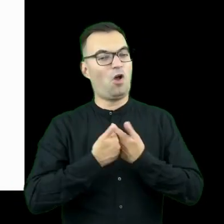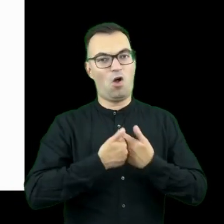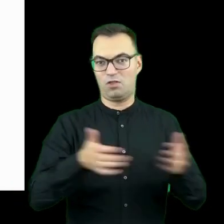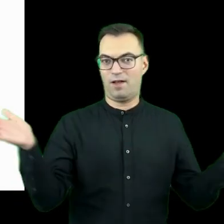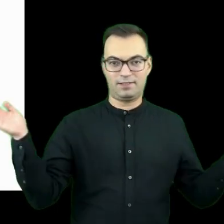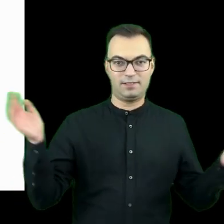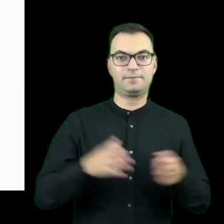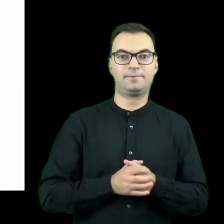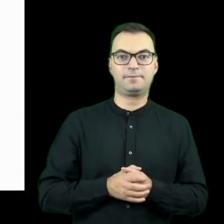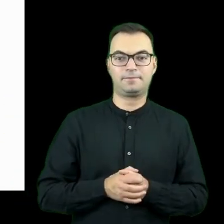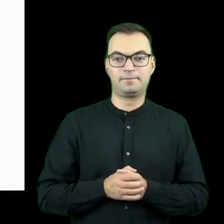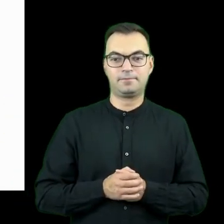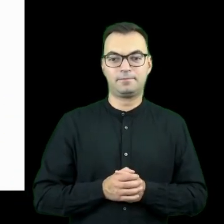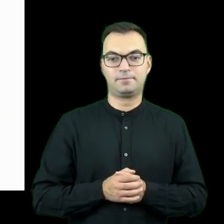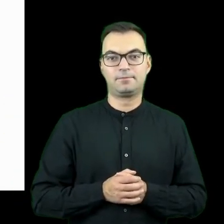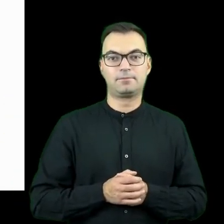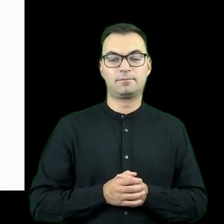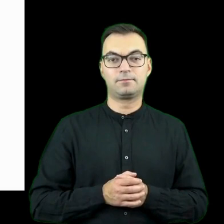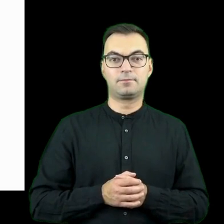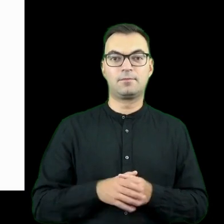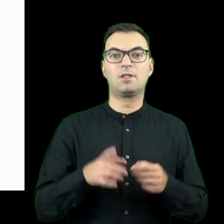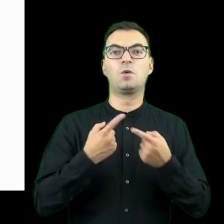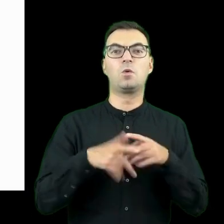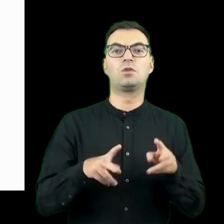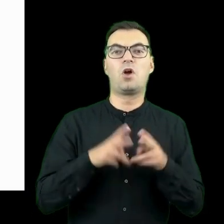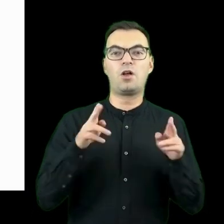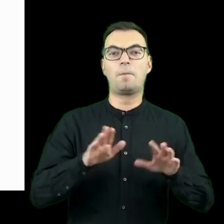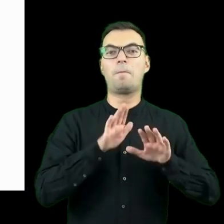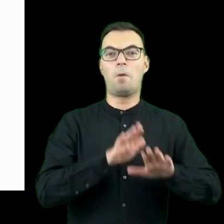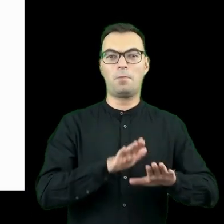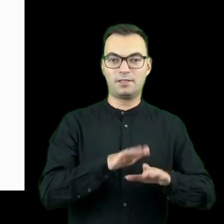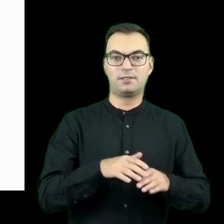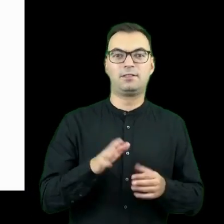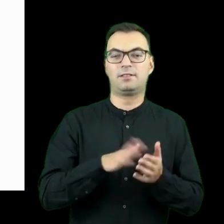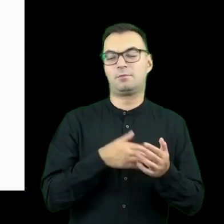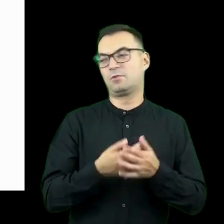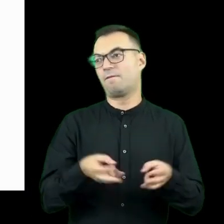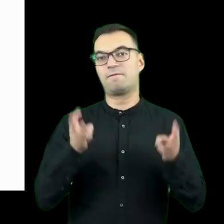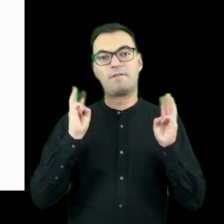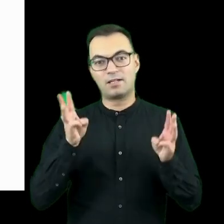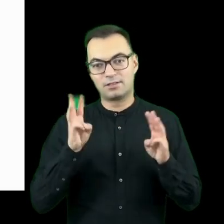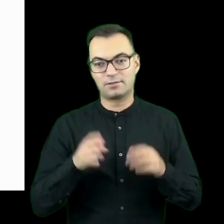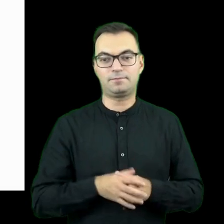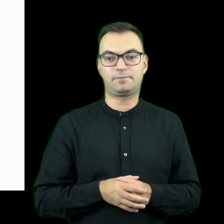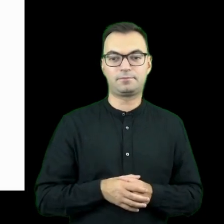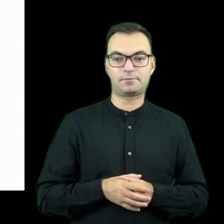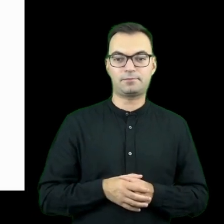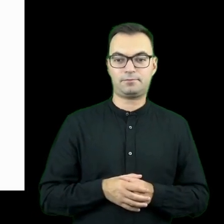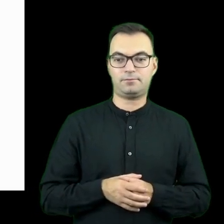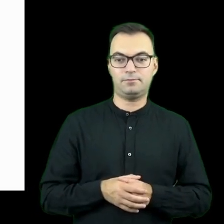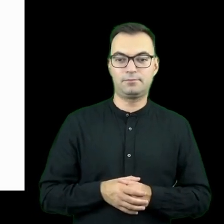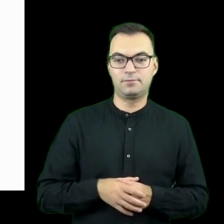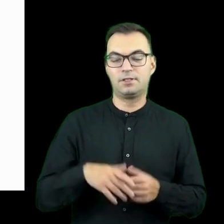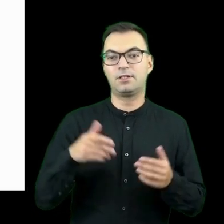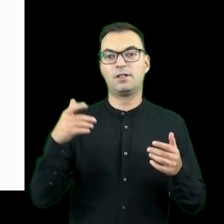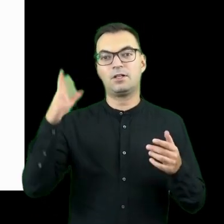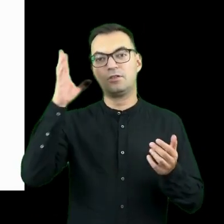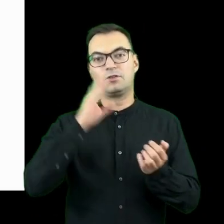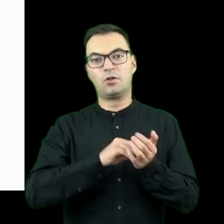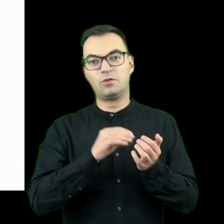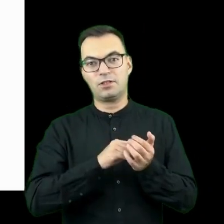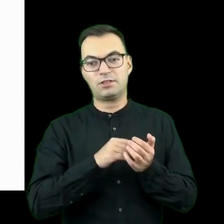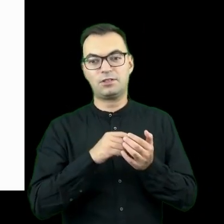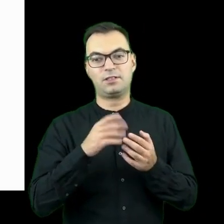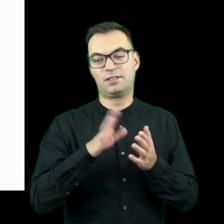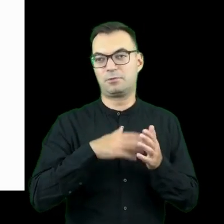były otwarte dla szerszej grupy. Krótkoterminowe pobyty dla różnych grup, na przykład warsztaty, takie jakby możliwe doświadczenia